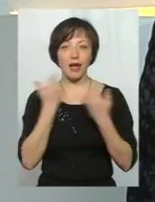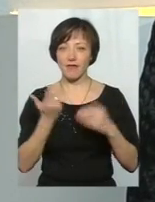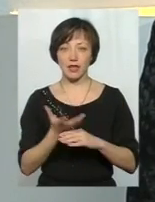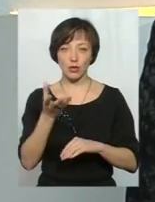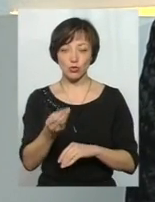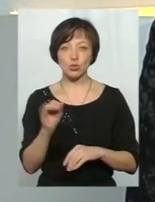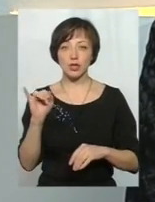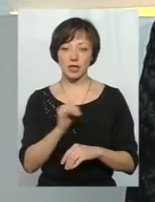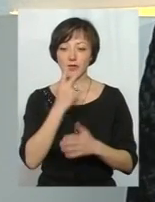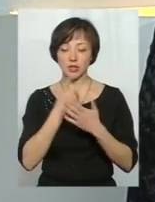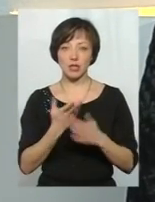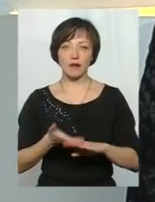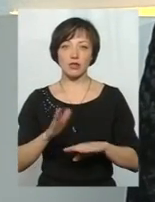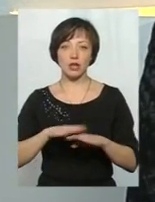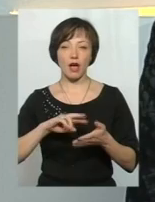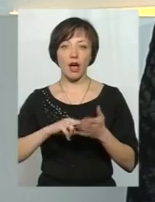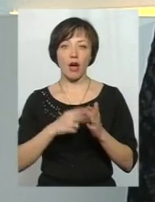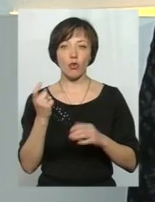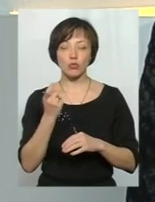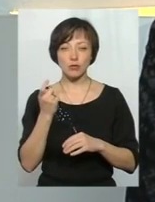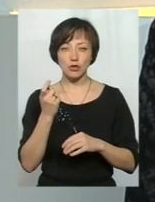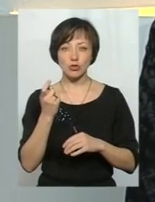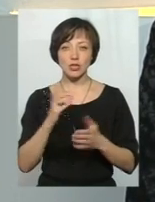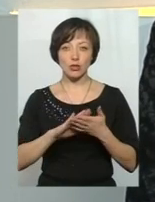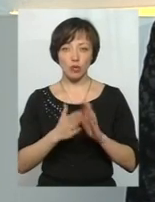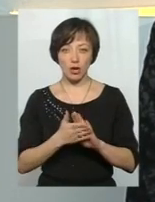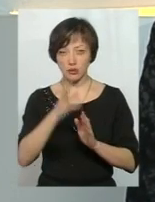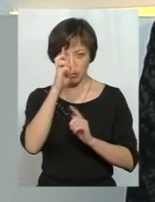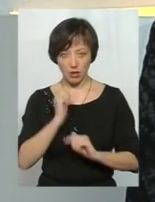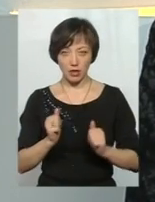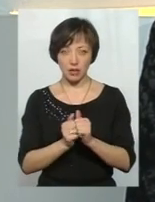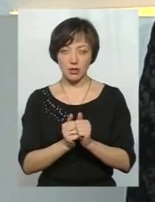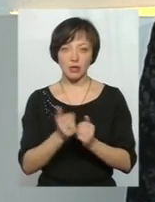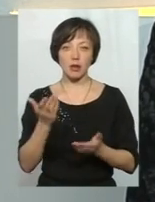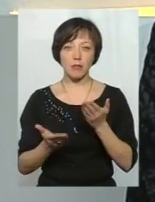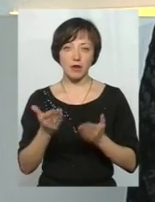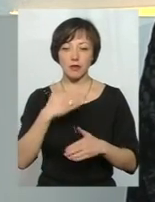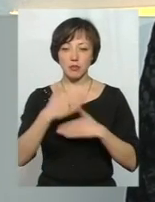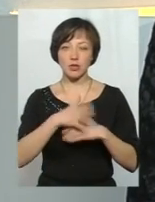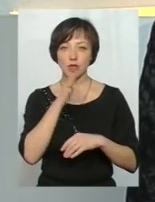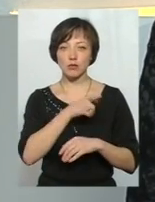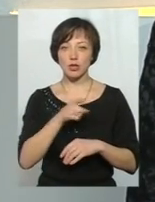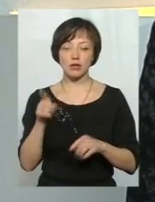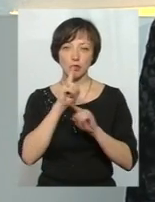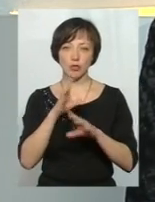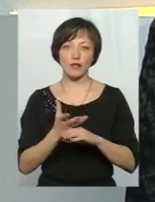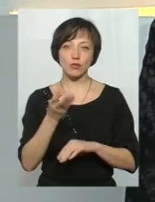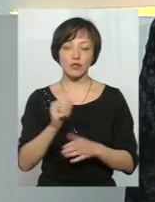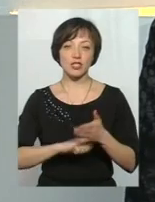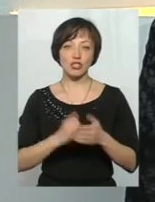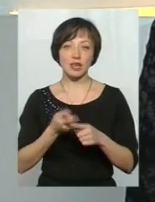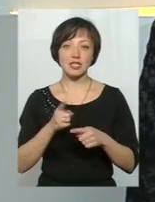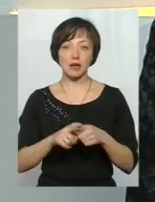зважаючи на важку економічну ситуацію нашої країни, вони, напевно, ближчим часом не будуть фінансуватися. Через те